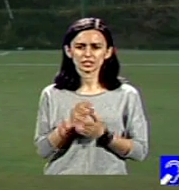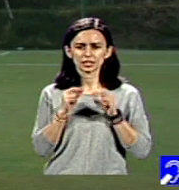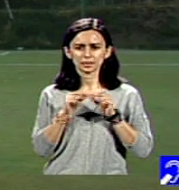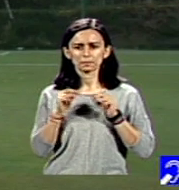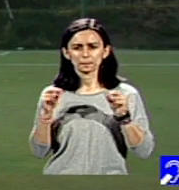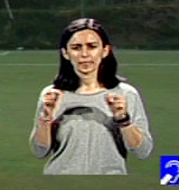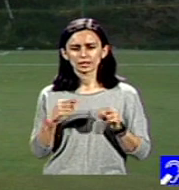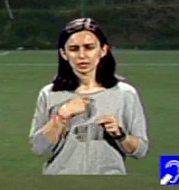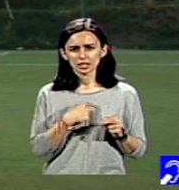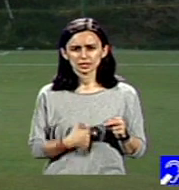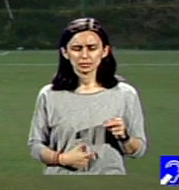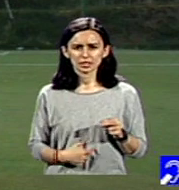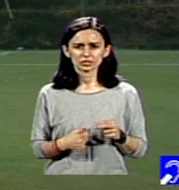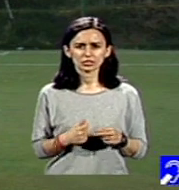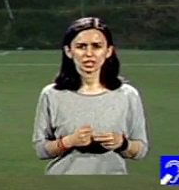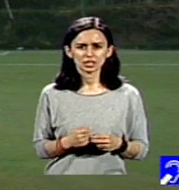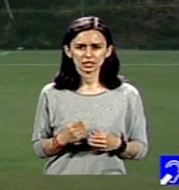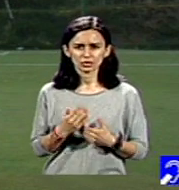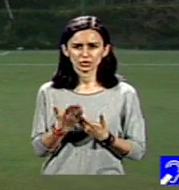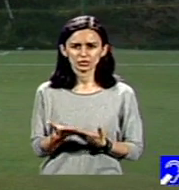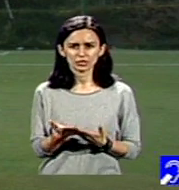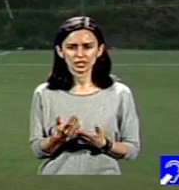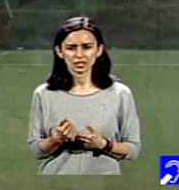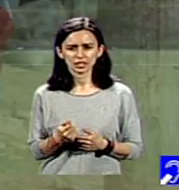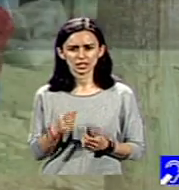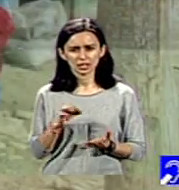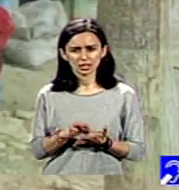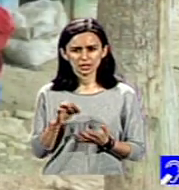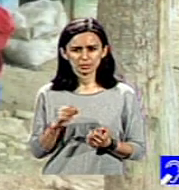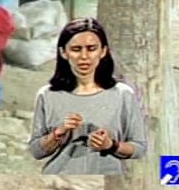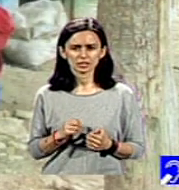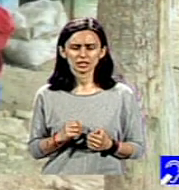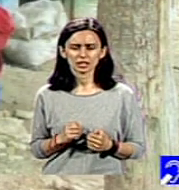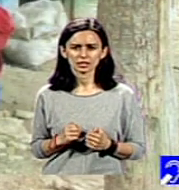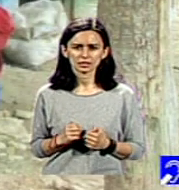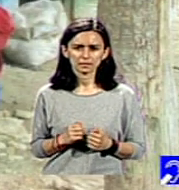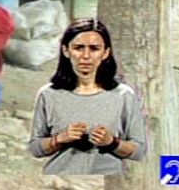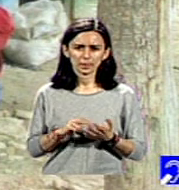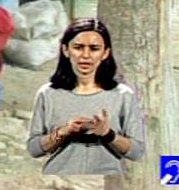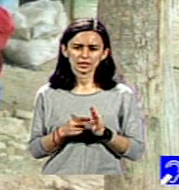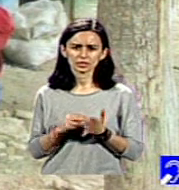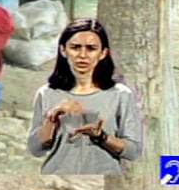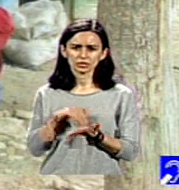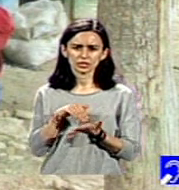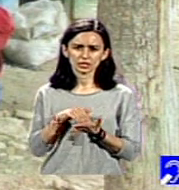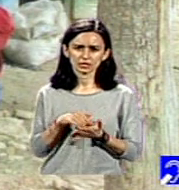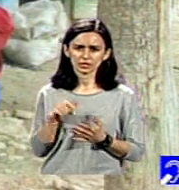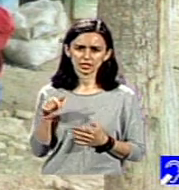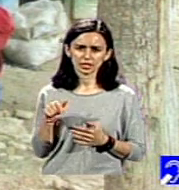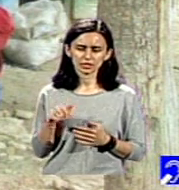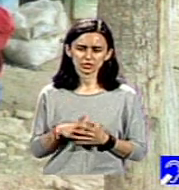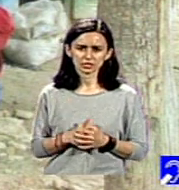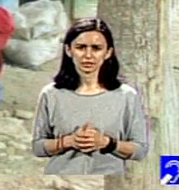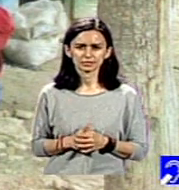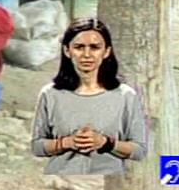oferite în prezent, acoperă nevoia reală. De